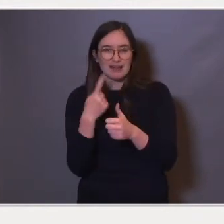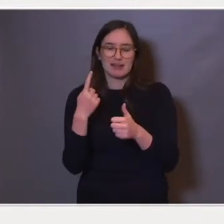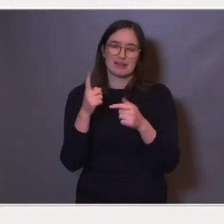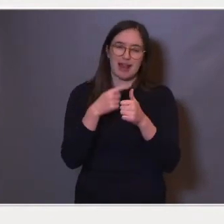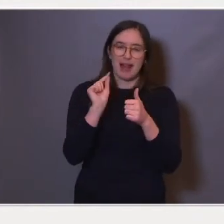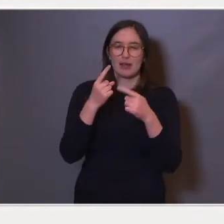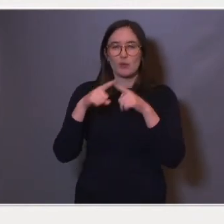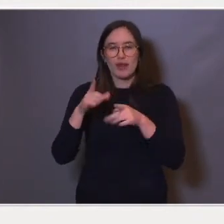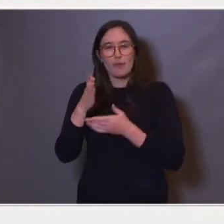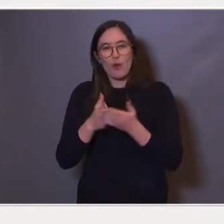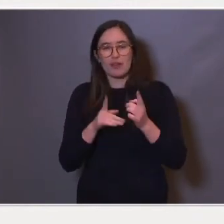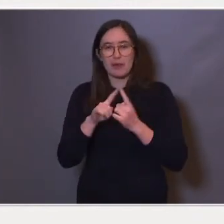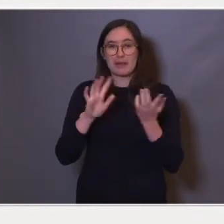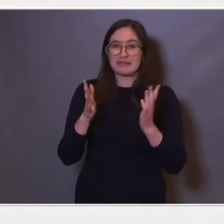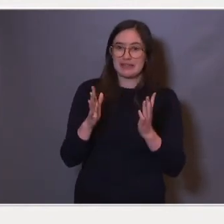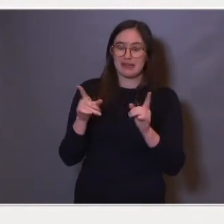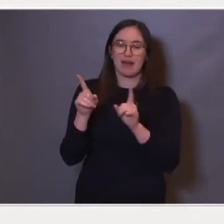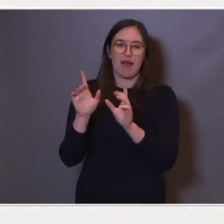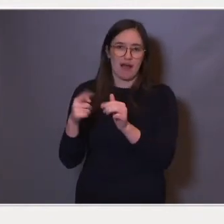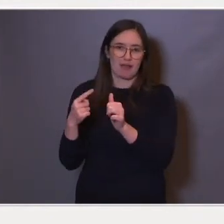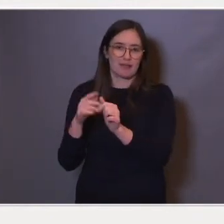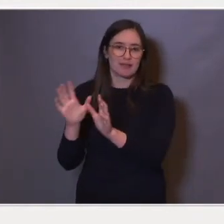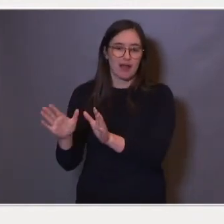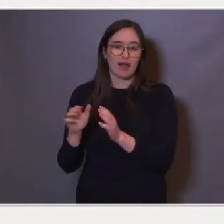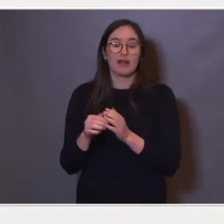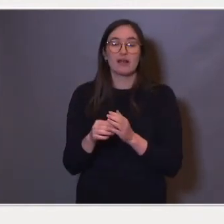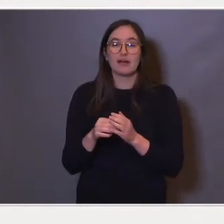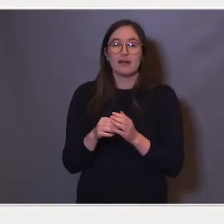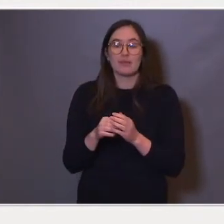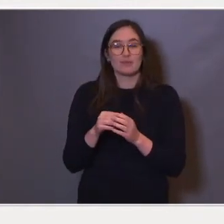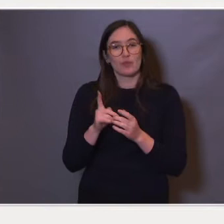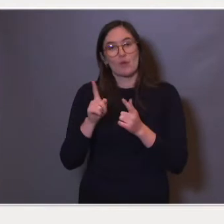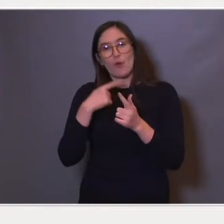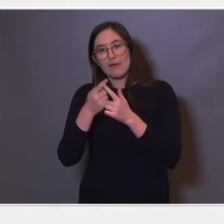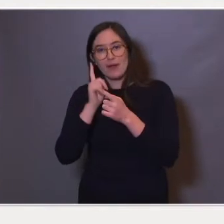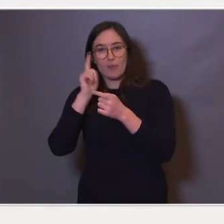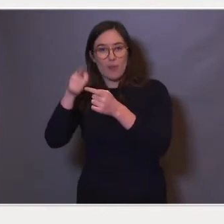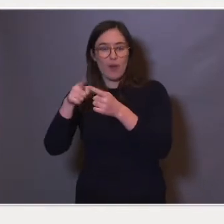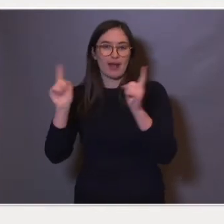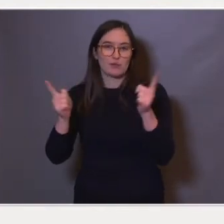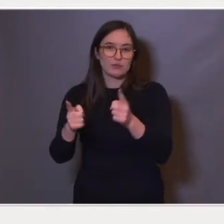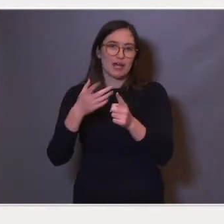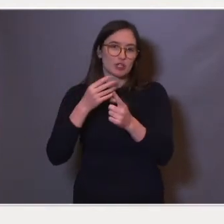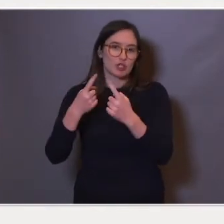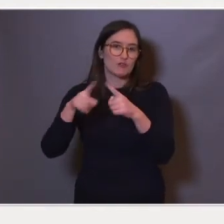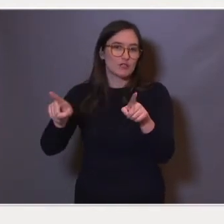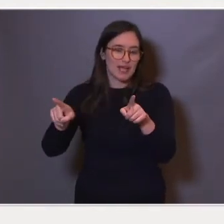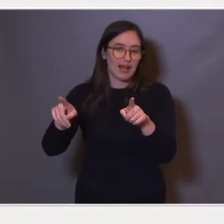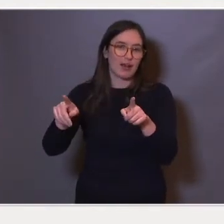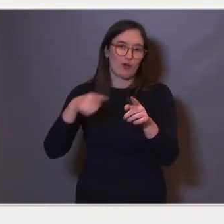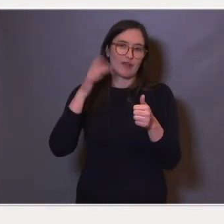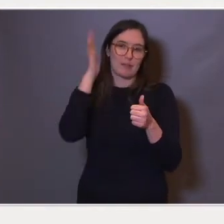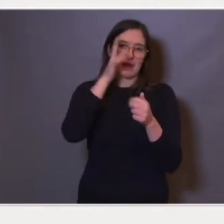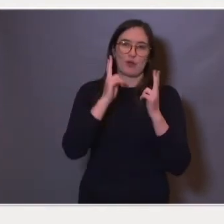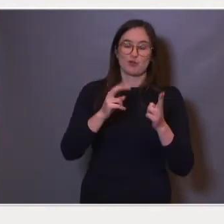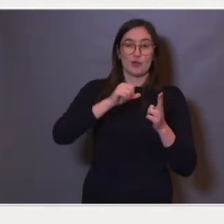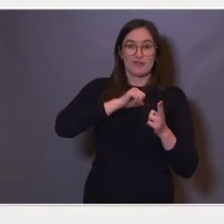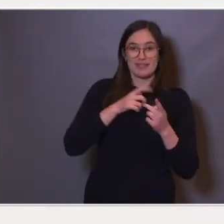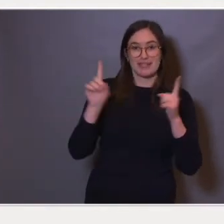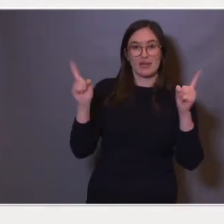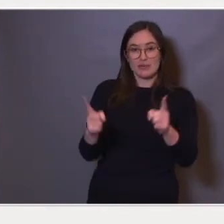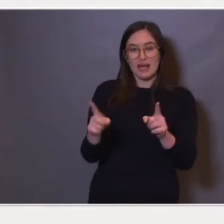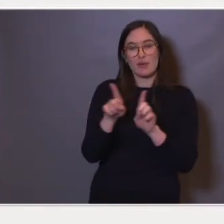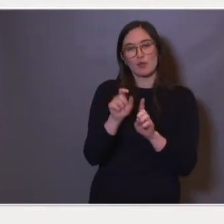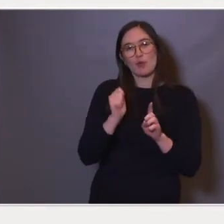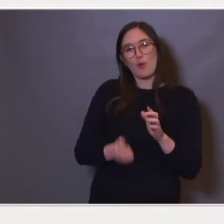størrelsesordenen. De handler da både om at vi ønsker å redusere kjønnsforskjellen, og at vi mener at for å gjøre det, så trenger vi også å